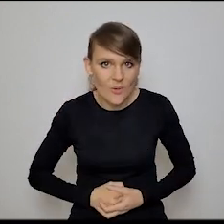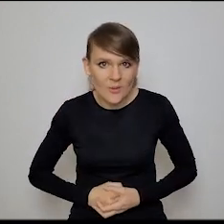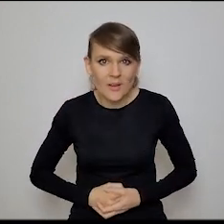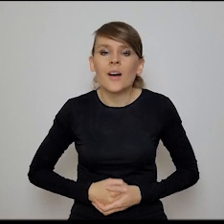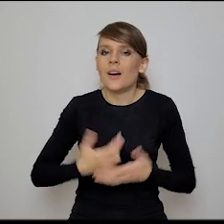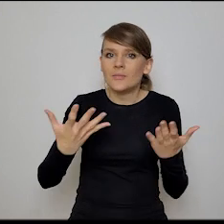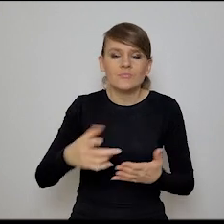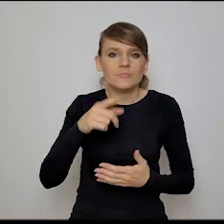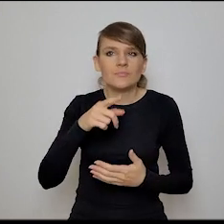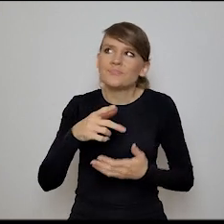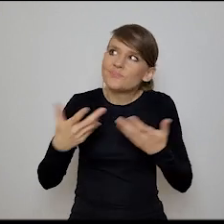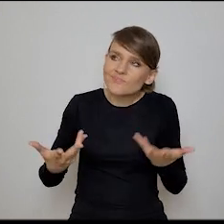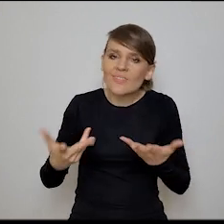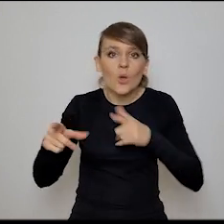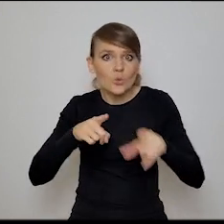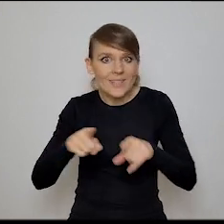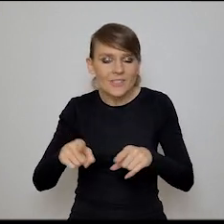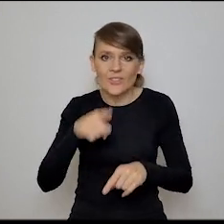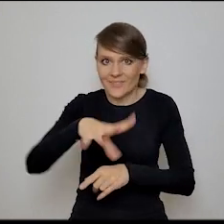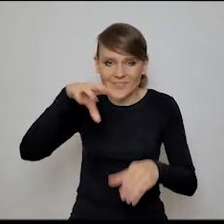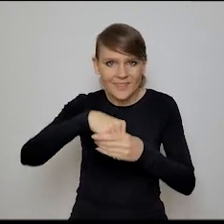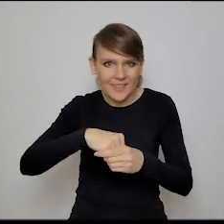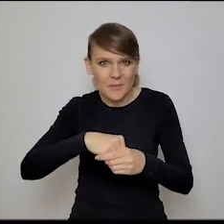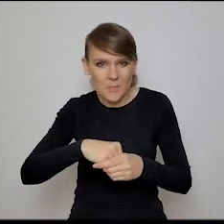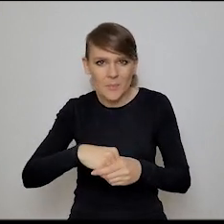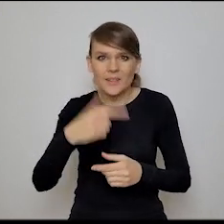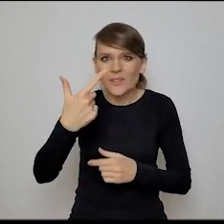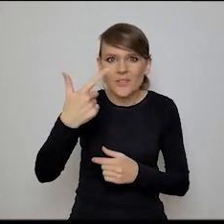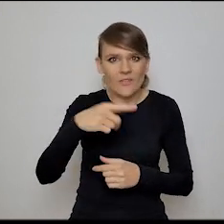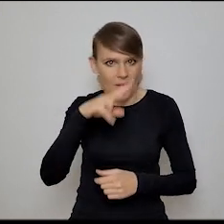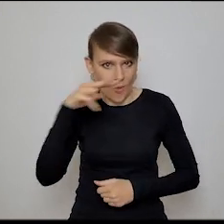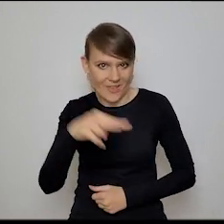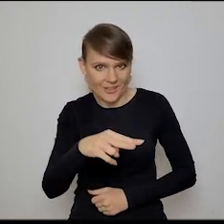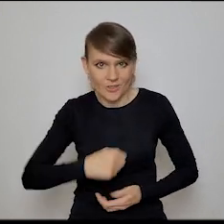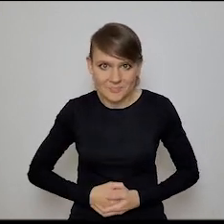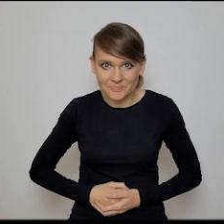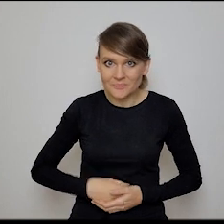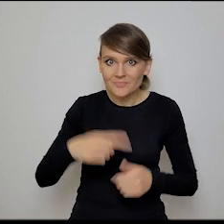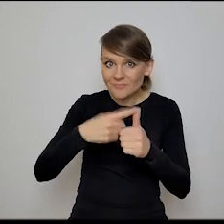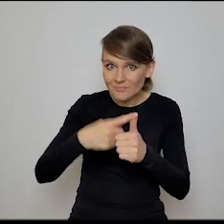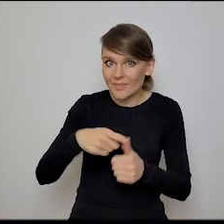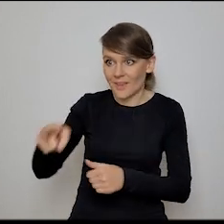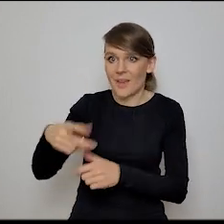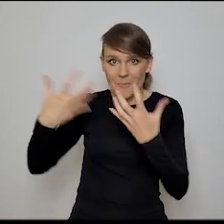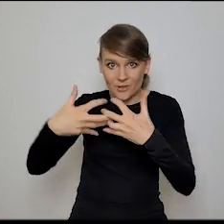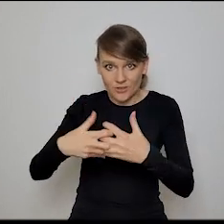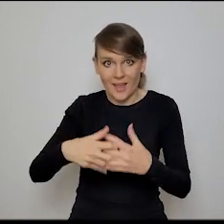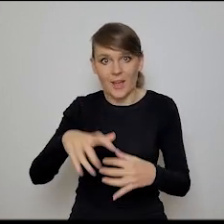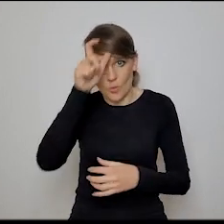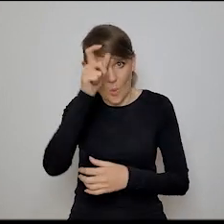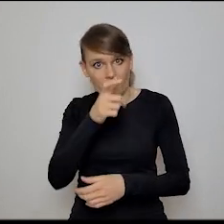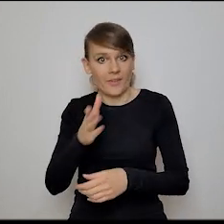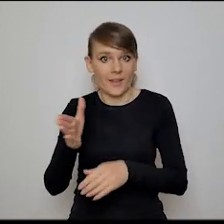przy założeniu, że... Znaczy jakby... Bo tutaj są dwie takie meta podejścia. Jedno jest takie, że masz na macie zastąpić, a drugie jest takie, że